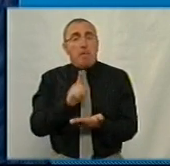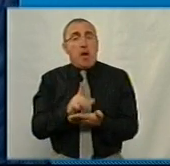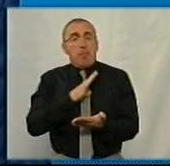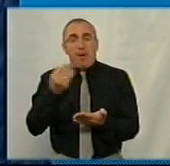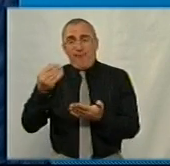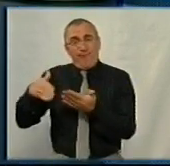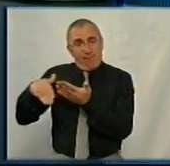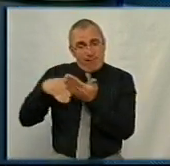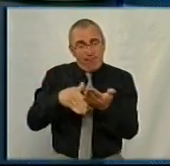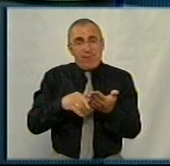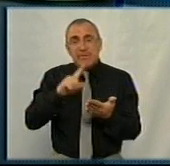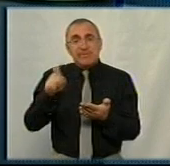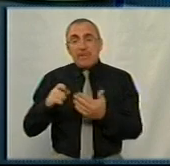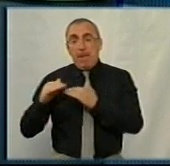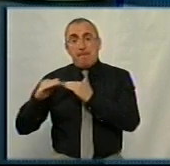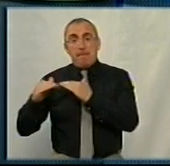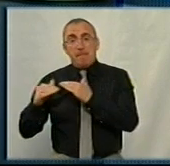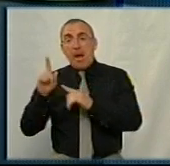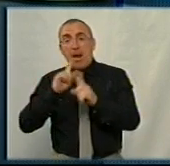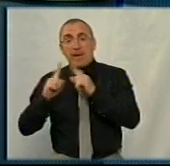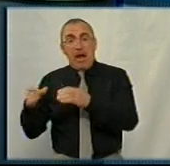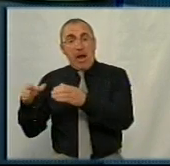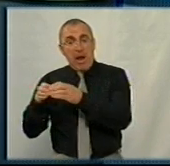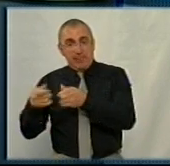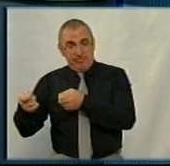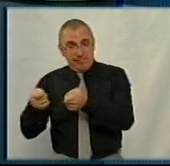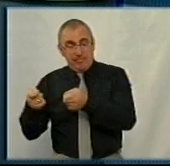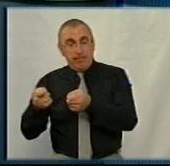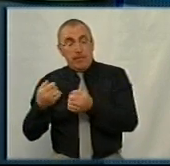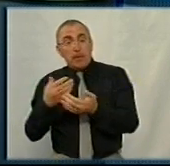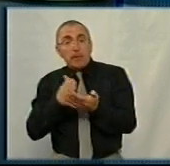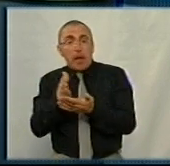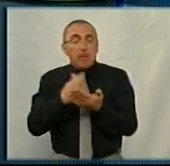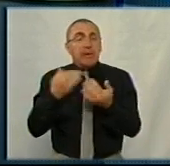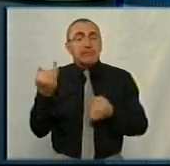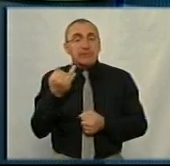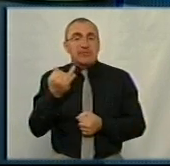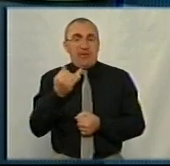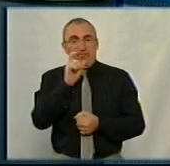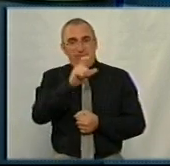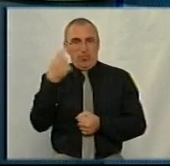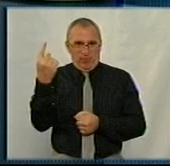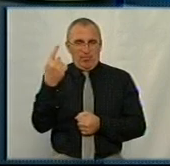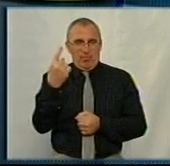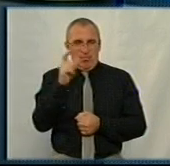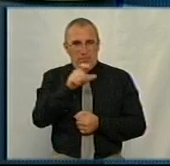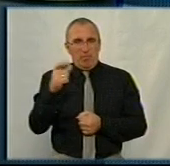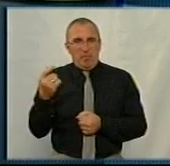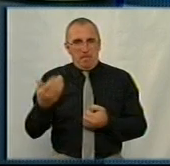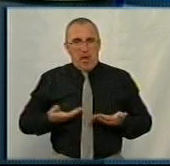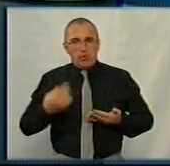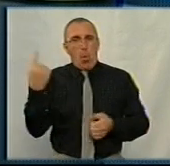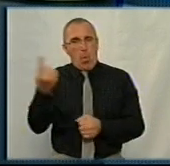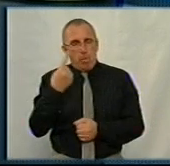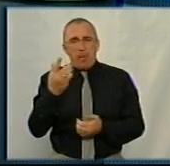дофінансовані за рахунок місцевих рад на інші напрямки, які цікаві для мешканців нашої області, і, відповідно, які